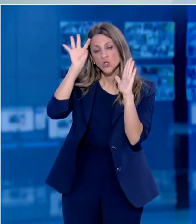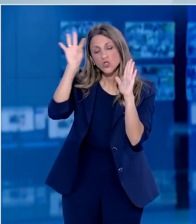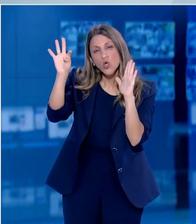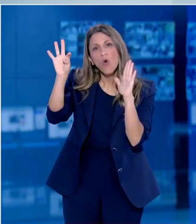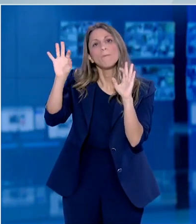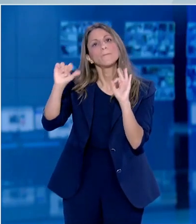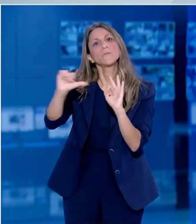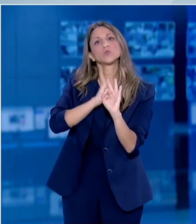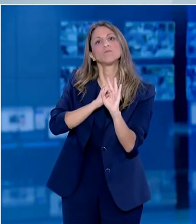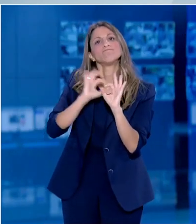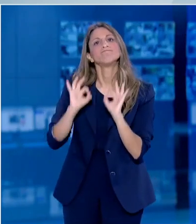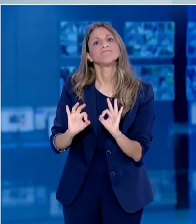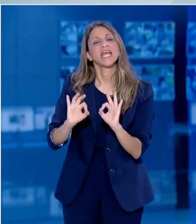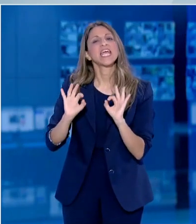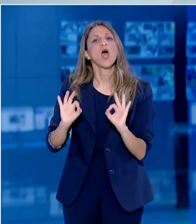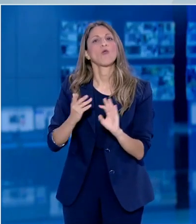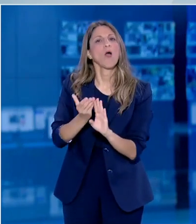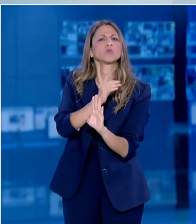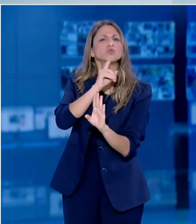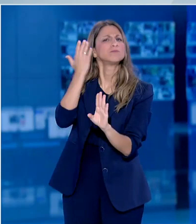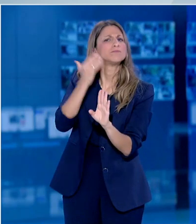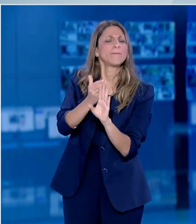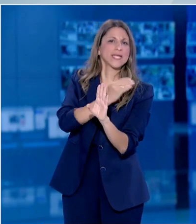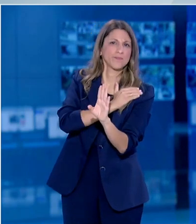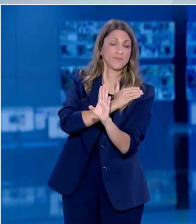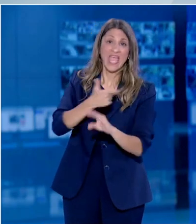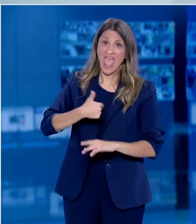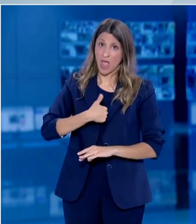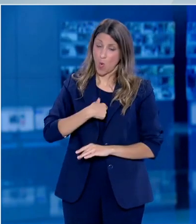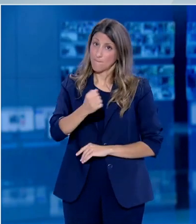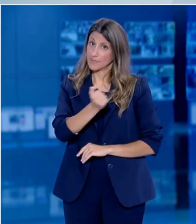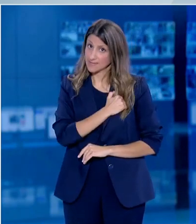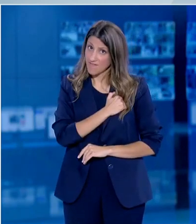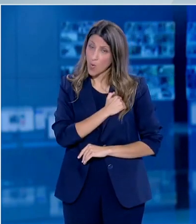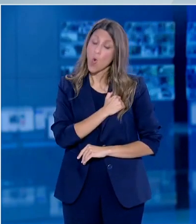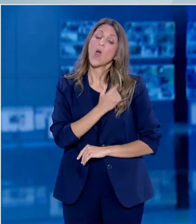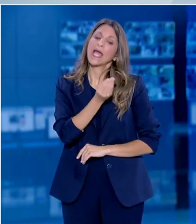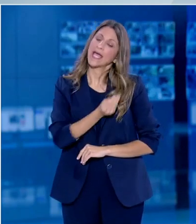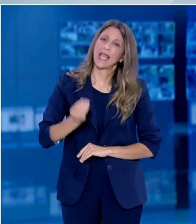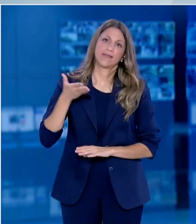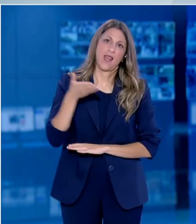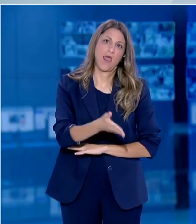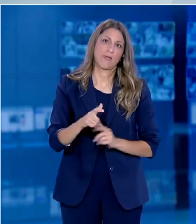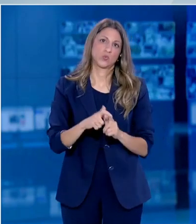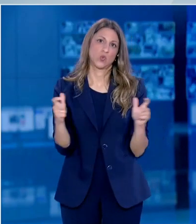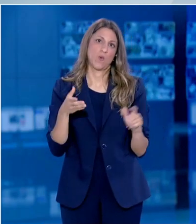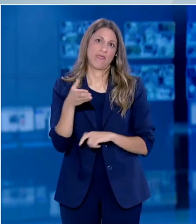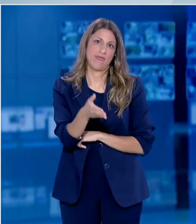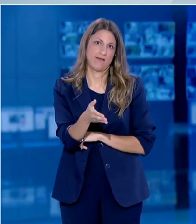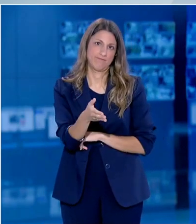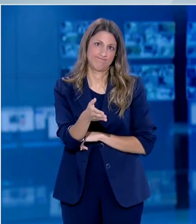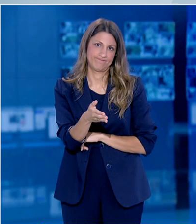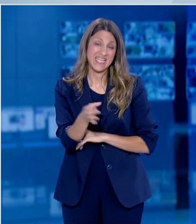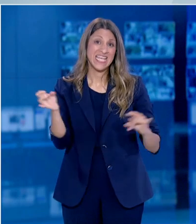τους στερήσαμε. Κατά τη γνώμη μου, τα ωφέλη είναι περισσότερα από τους κινδύνους και όσο περνά ο καιρός το κοινωνικό κόστος του να κρατά κανείς σχολεία κλειστά θα με